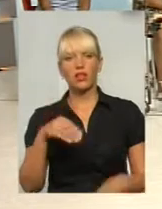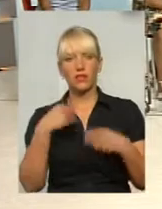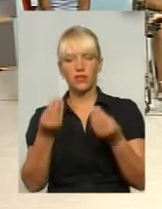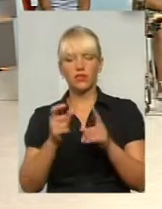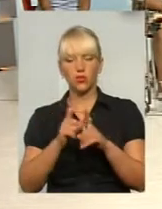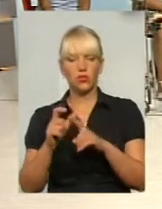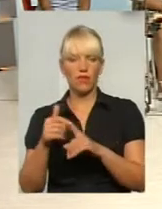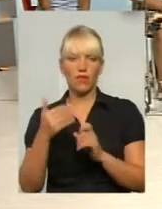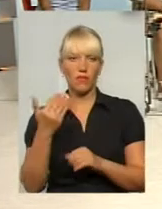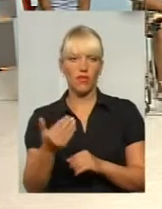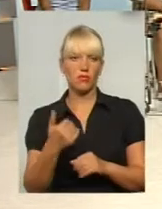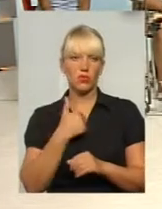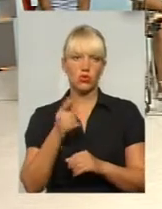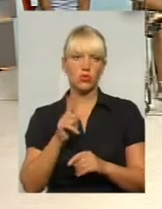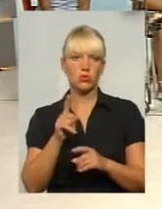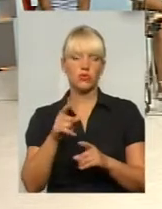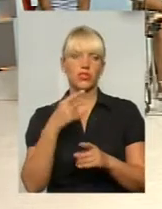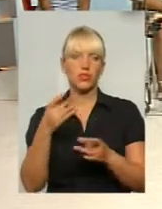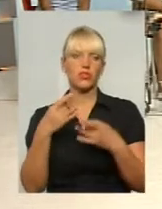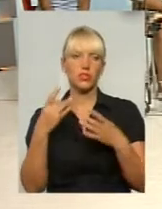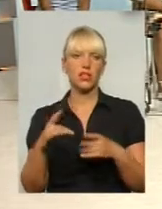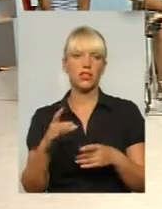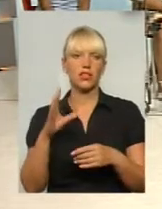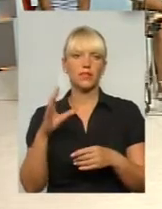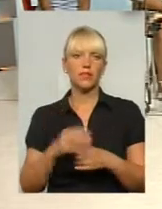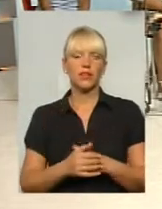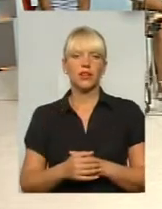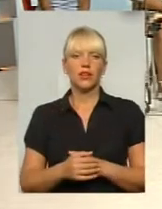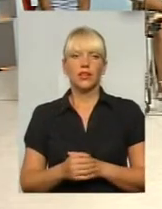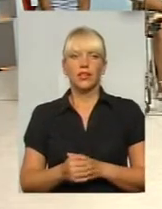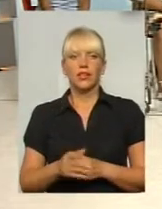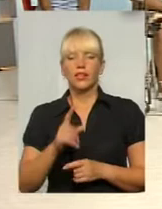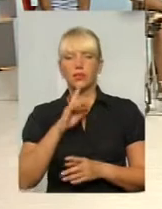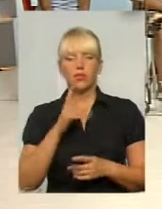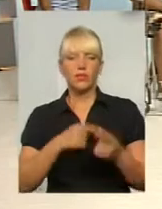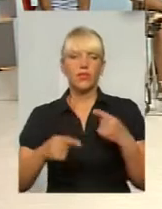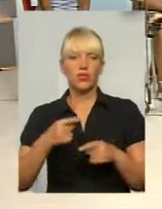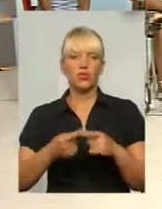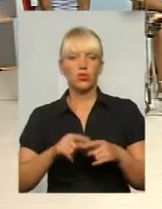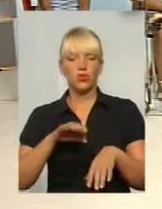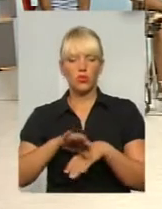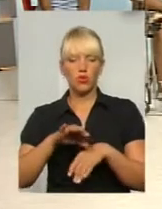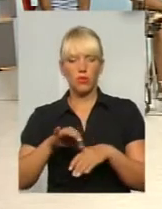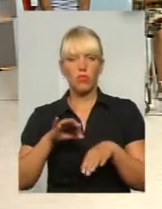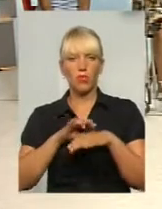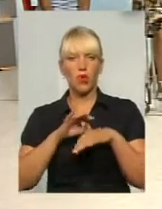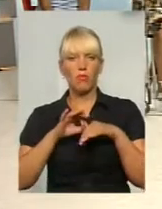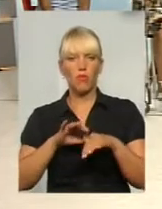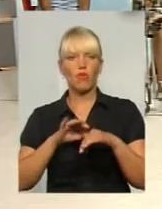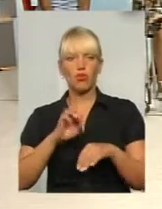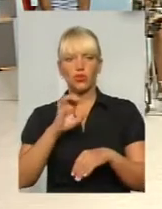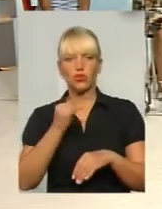розставили крапки на всіма питаннями. Не будемо вертатися до того жорстокого поводня нашого Бойченко.